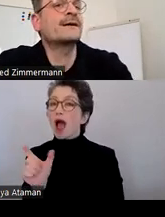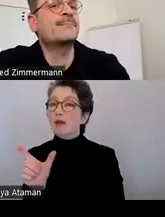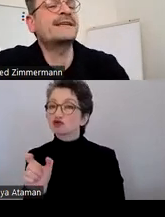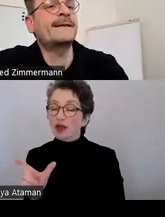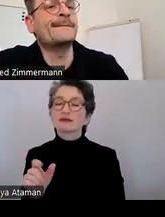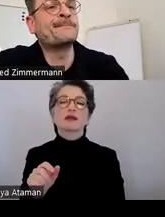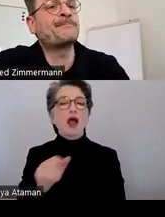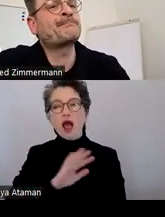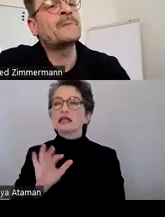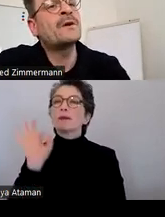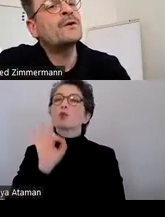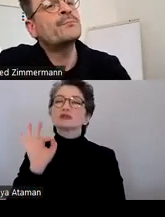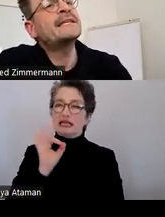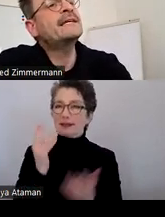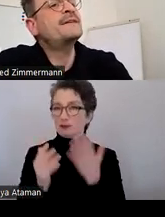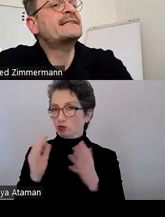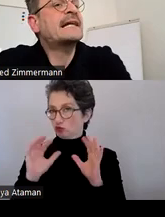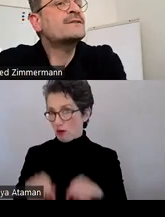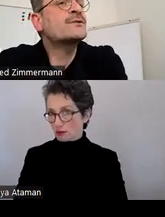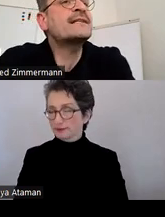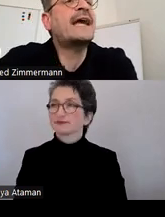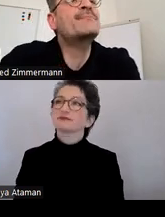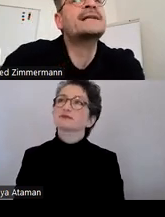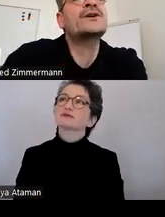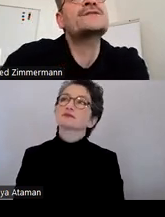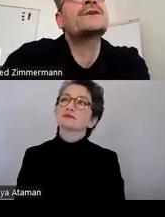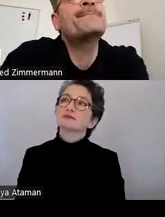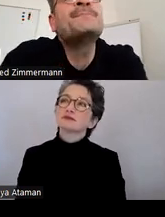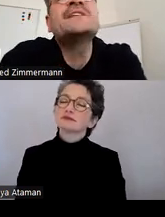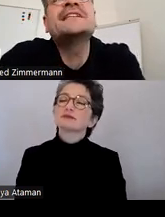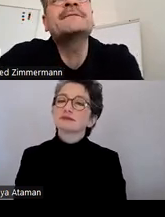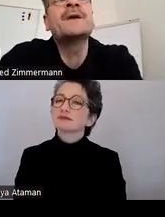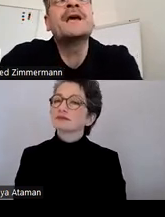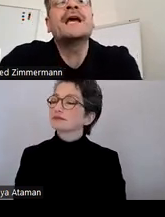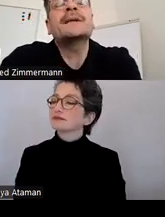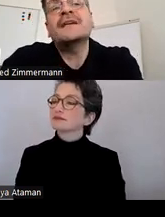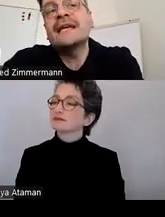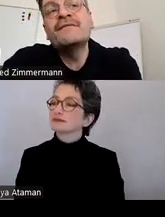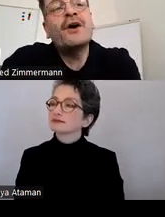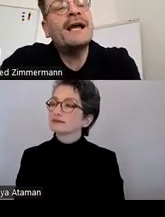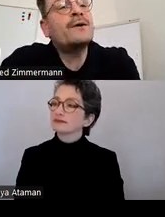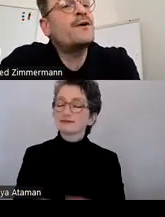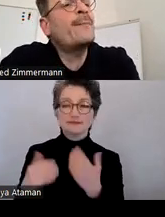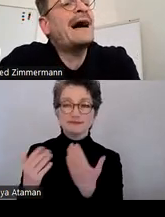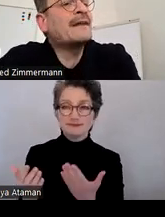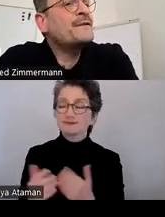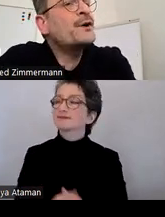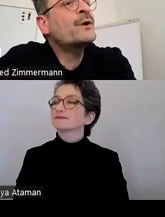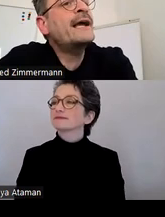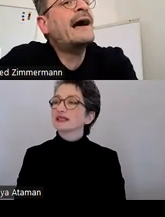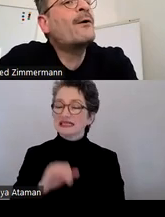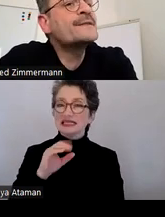genau benennen. Und um Ihnen hier vielleicht einen ganz kurzen Einblick noch zu geben, die DIN gibt in dem Fall immer